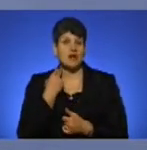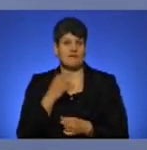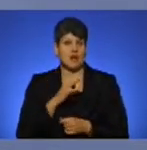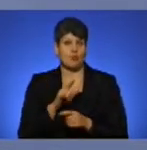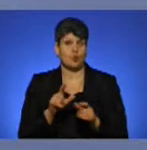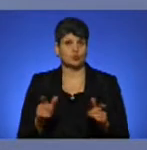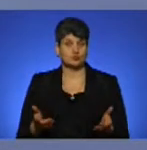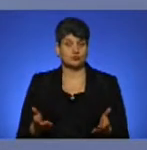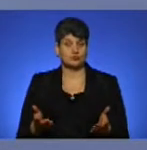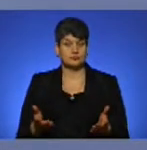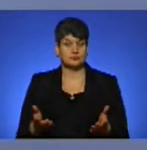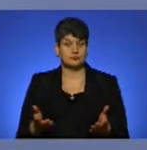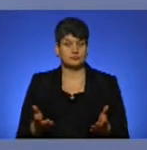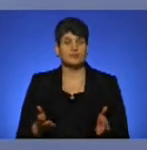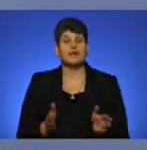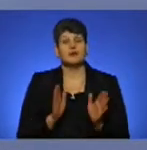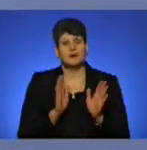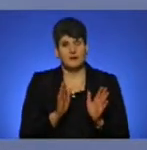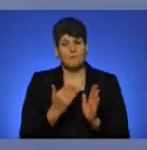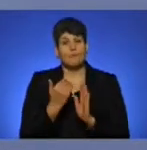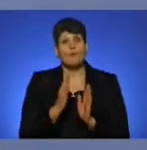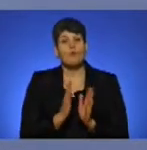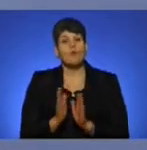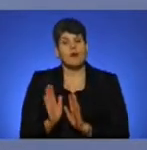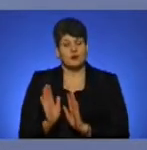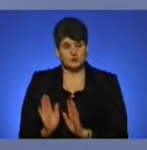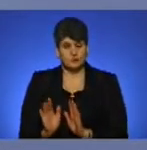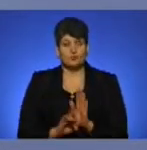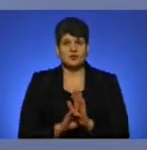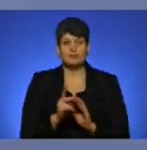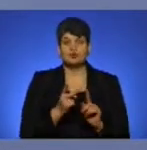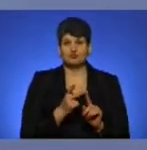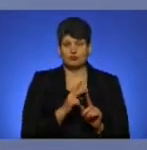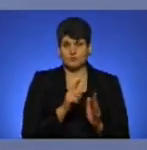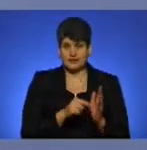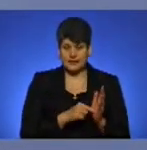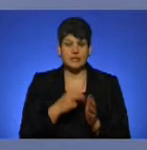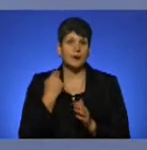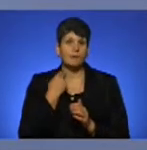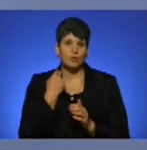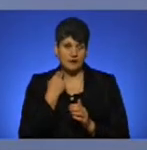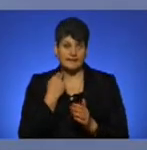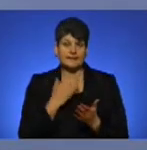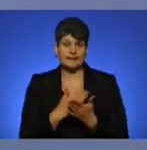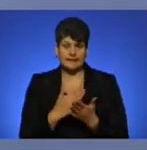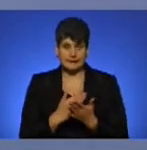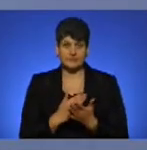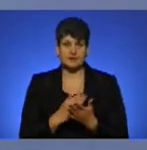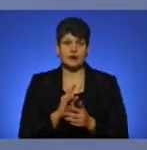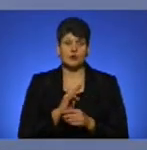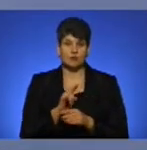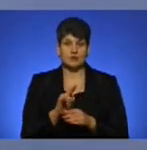Ну, по порядку. Точніше, почнемо з другого запитання. Борги наявні в аеропорті